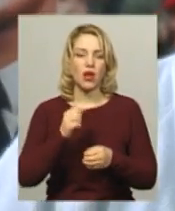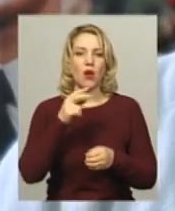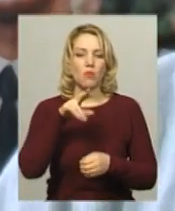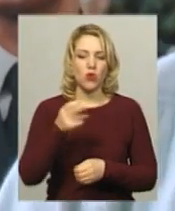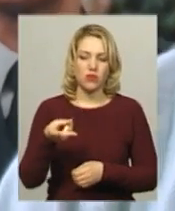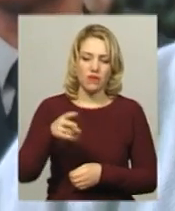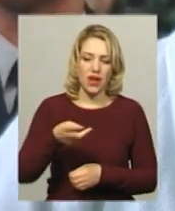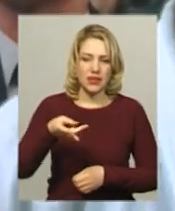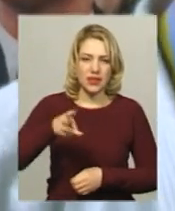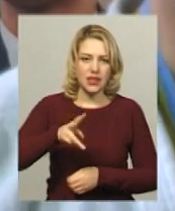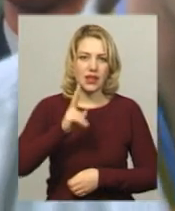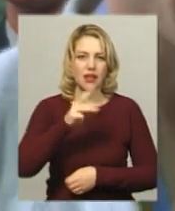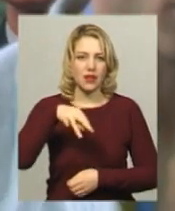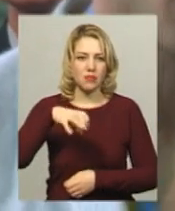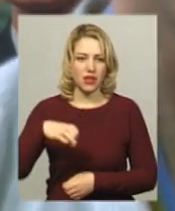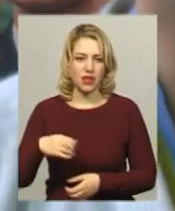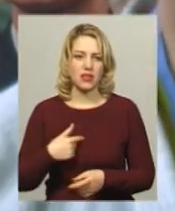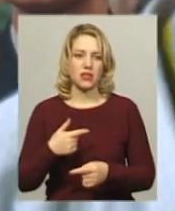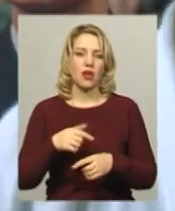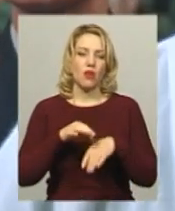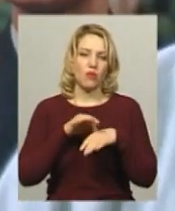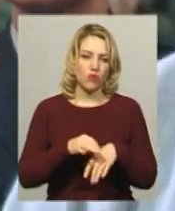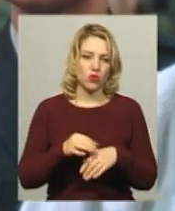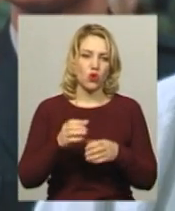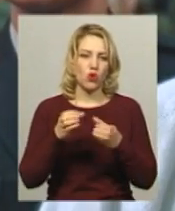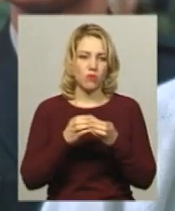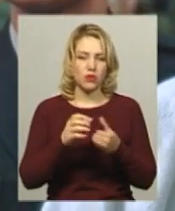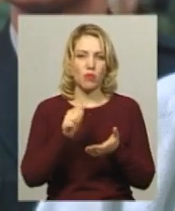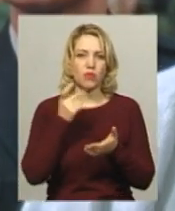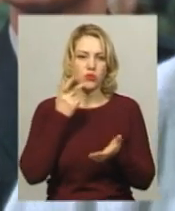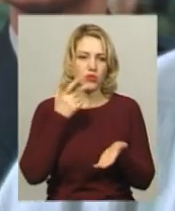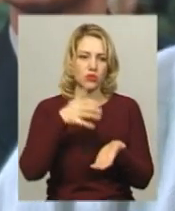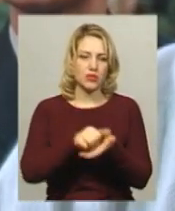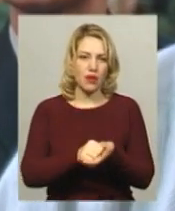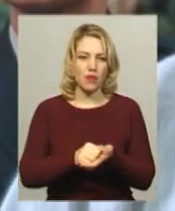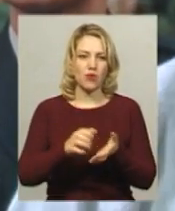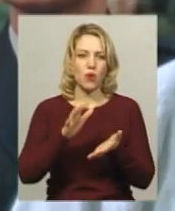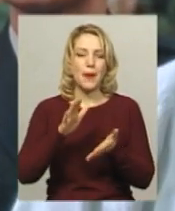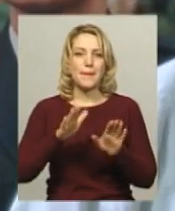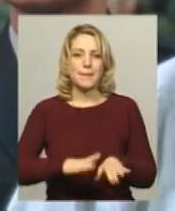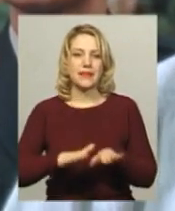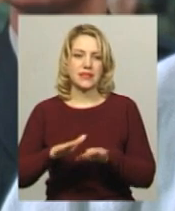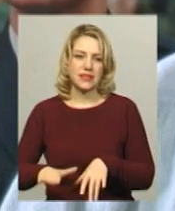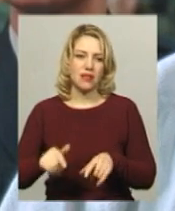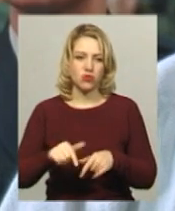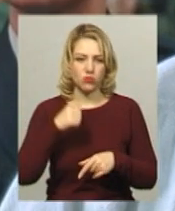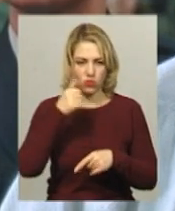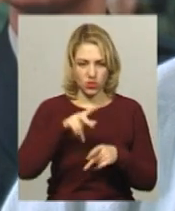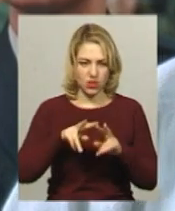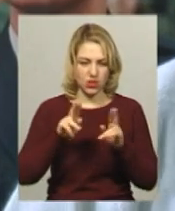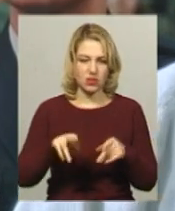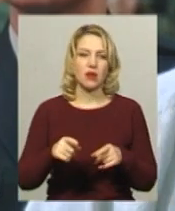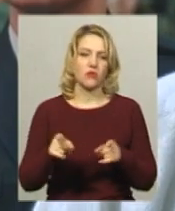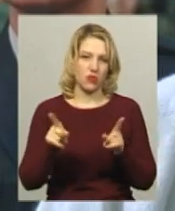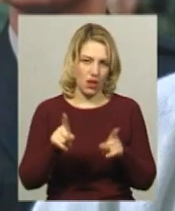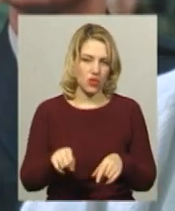рік приїжджаю, приймаю участь, привожу команду, постійно займаємо місця». «Наступного року також плануєте?» «Свісно, то